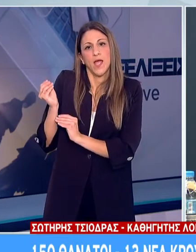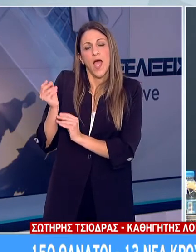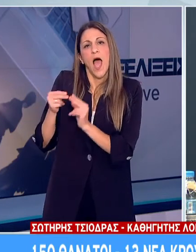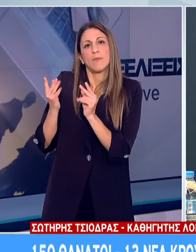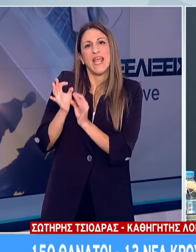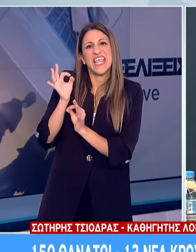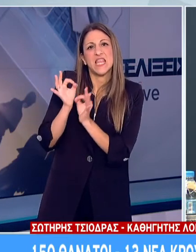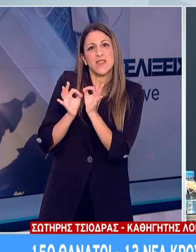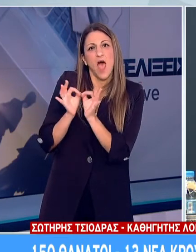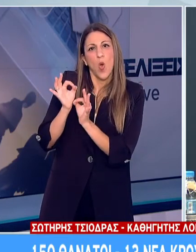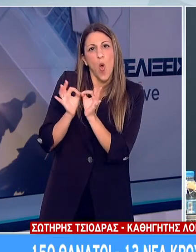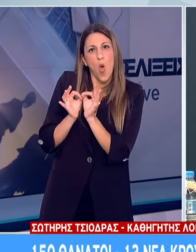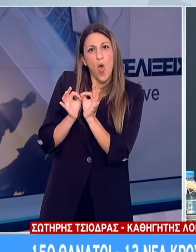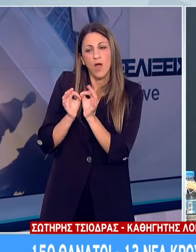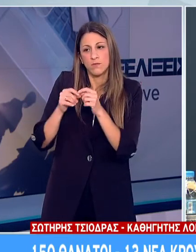μπει στον άνθρωπο.